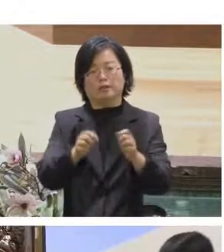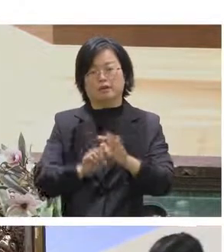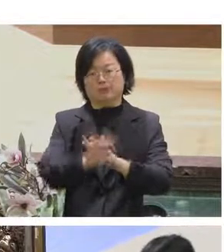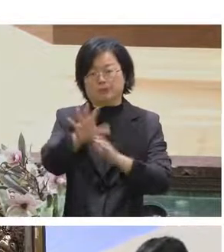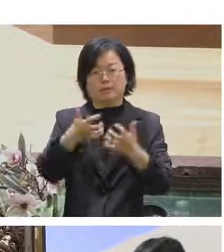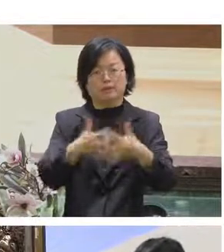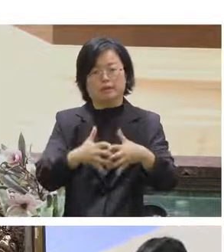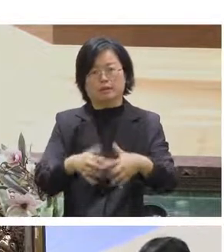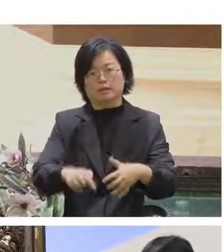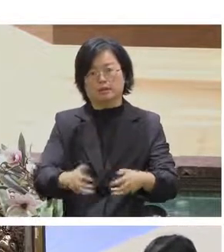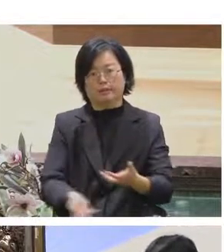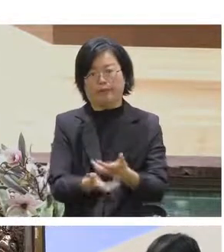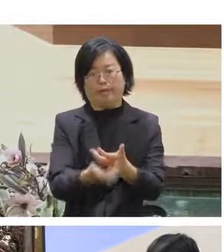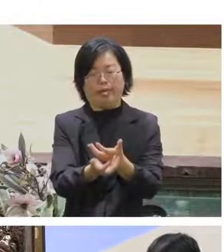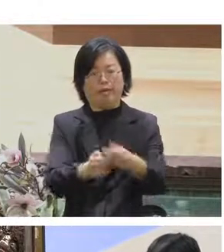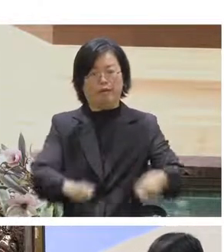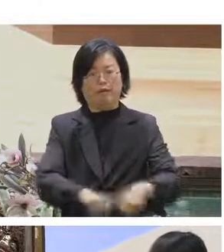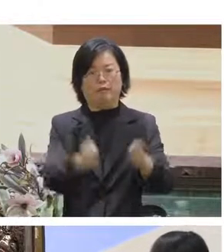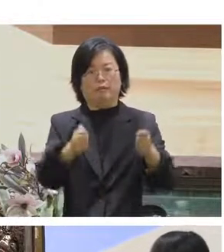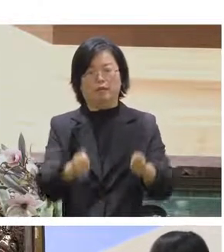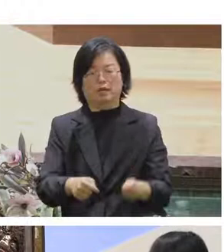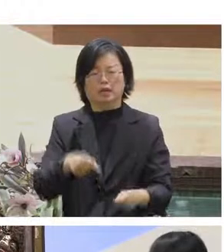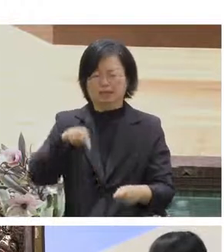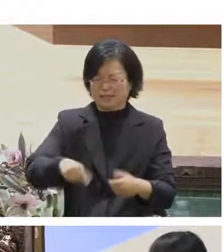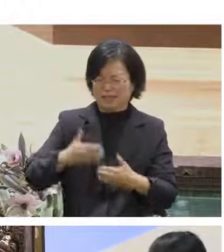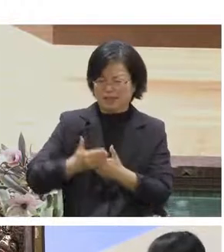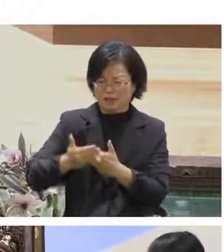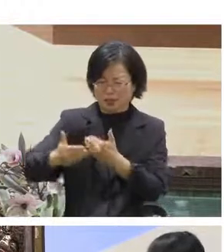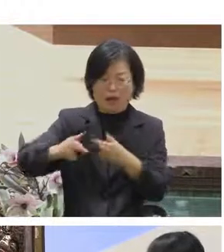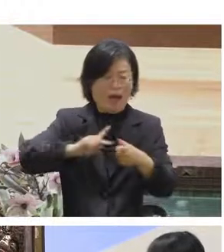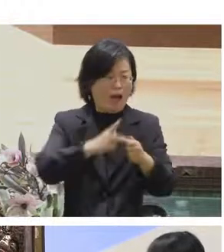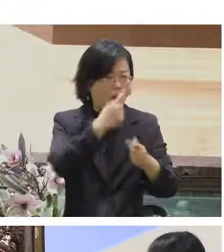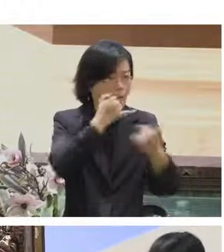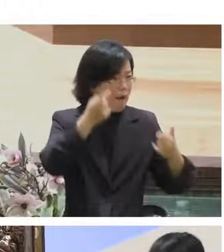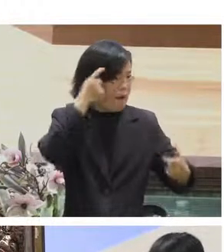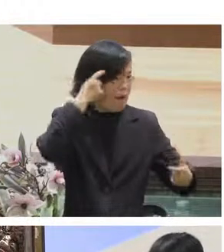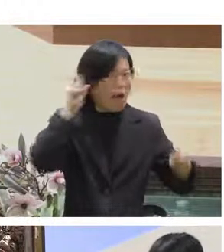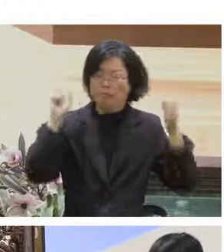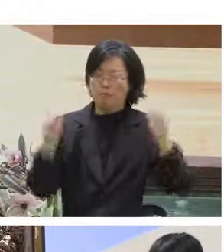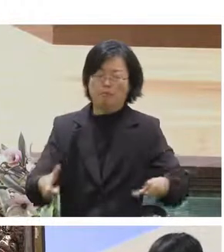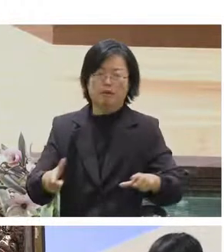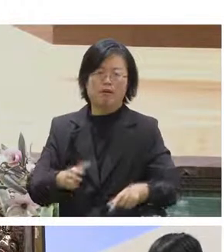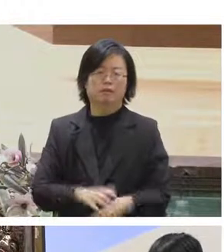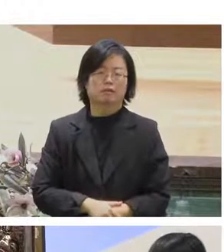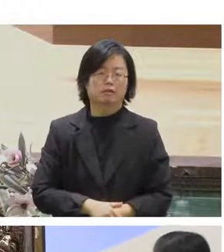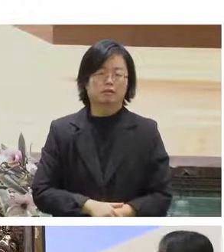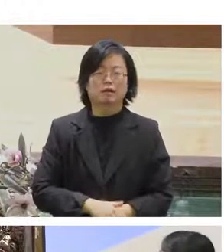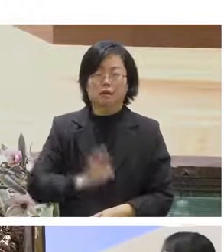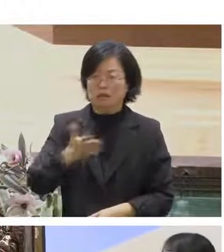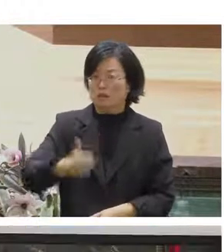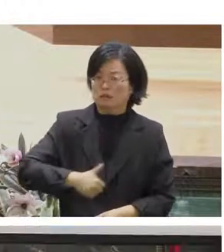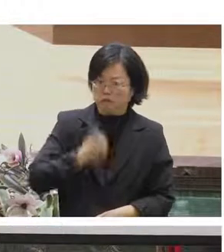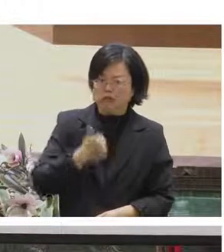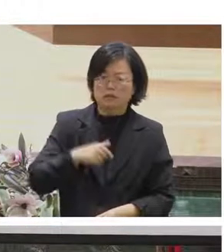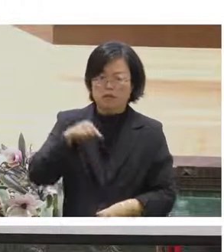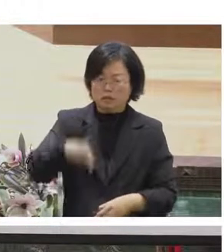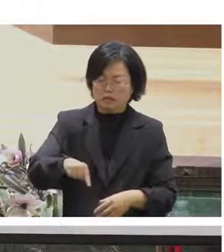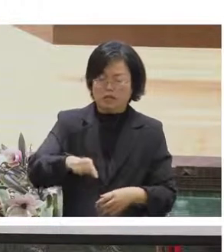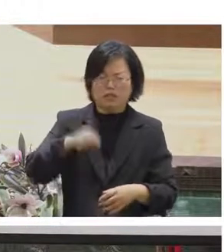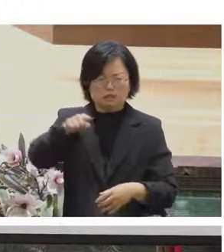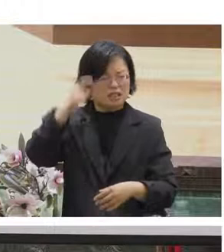整個流程都是非常違反直覺的你會覺得你應該會就是會聽到什麼可是其實他是要有一些功夫去讓這件事情